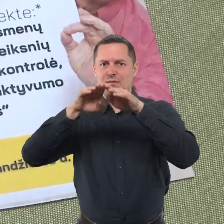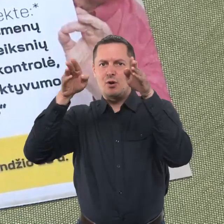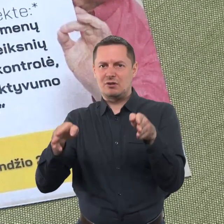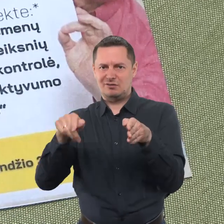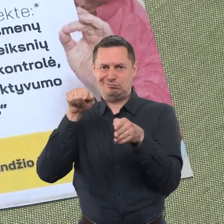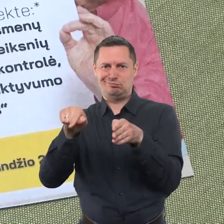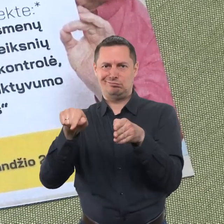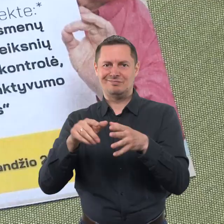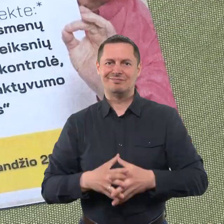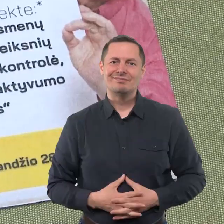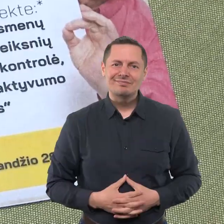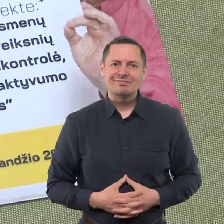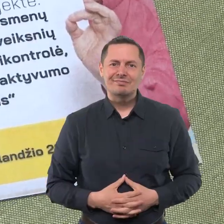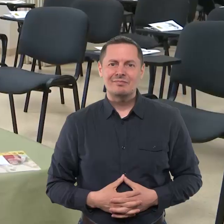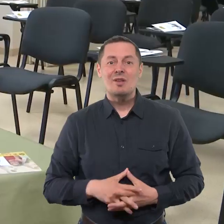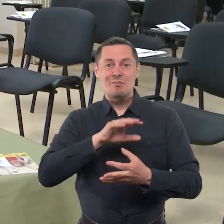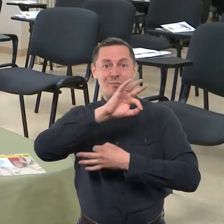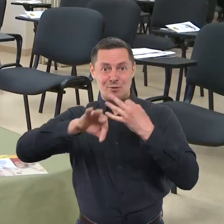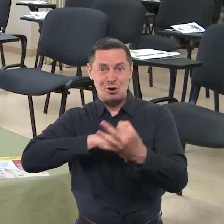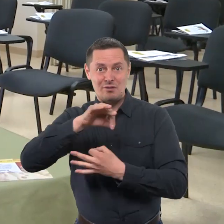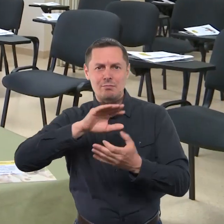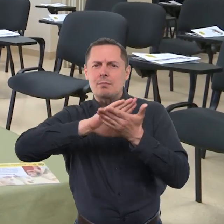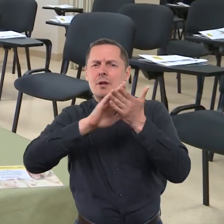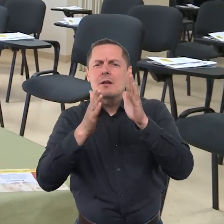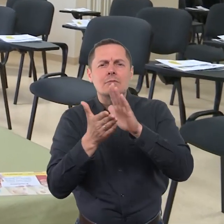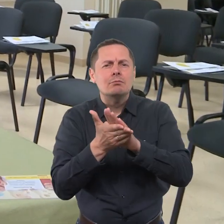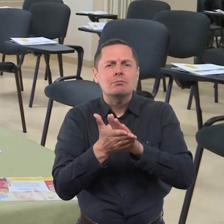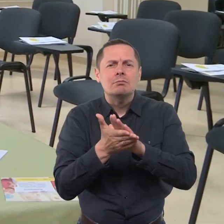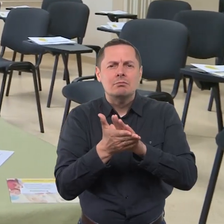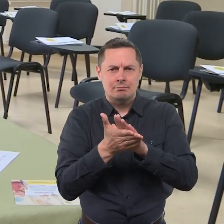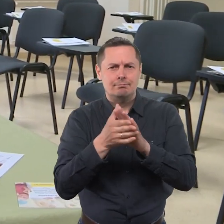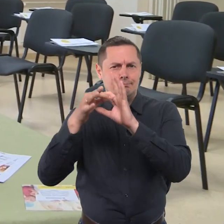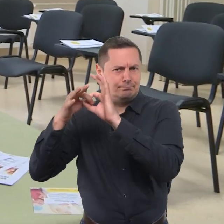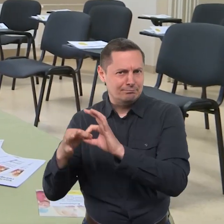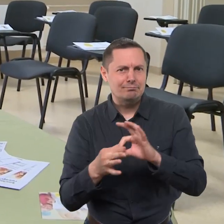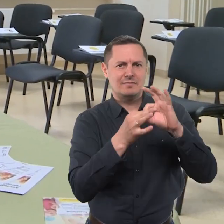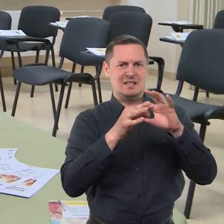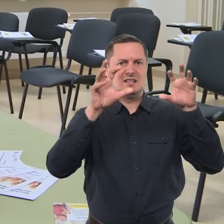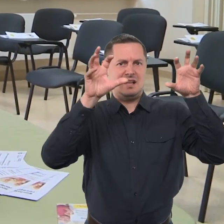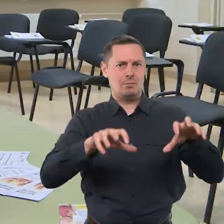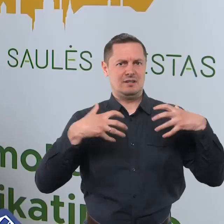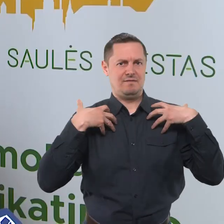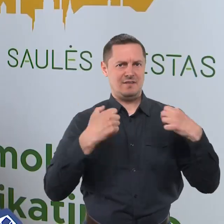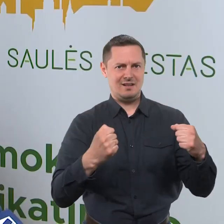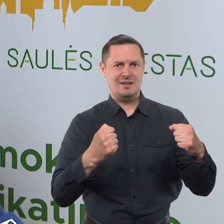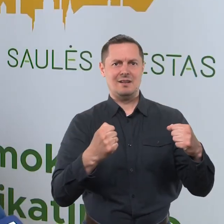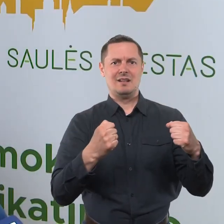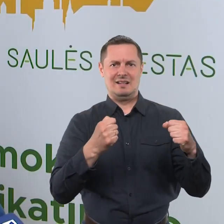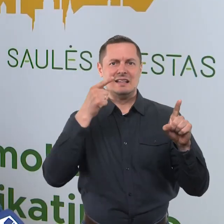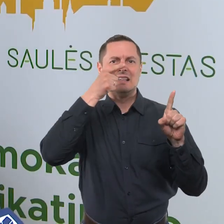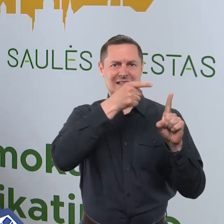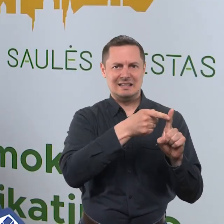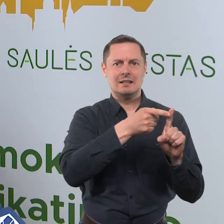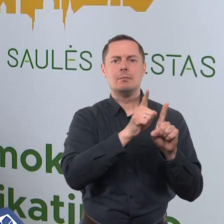specialiosios fondas. Šis projektas yra parengtas pagal vieną iš savivaldybės sveikatinimo